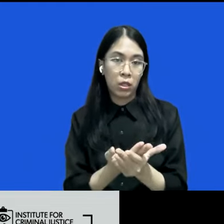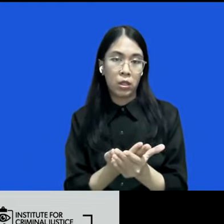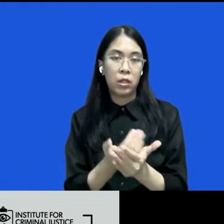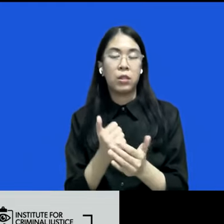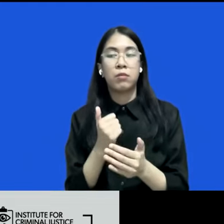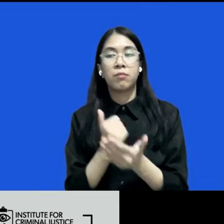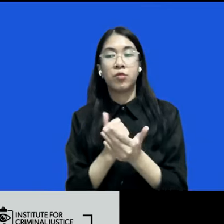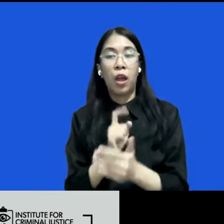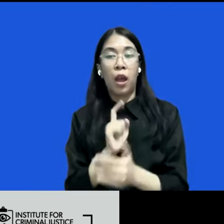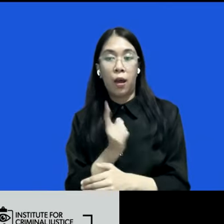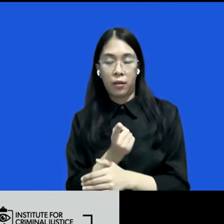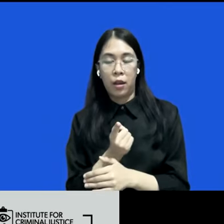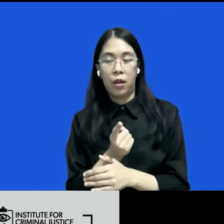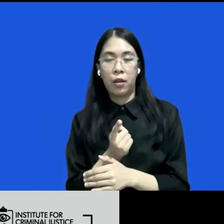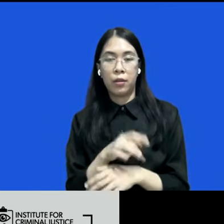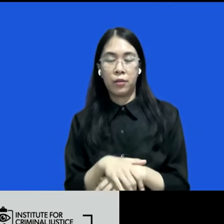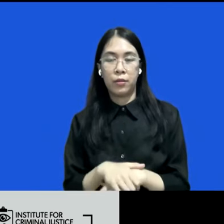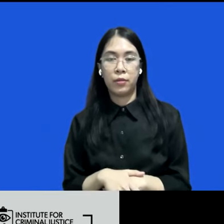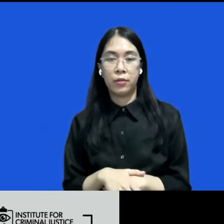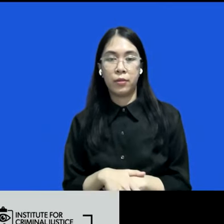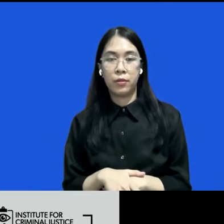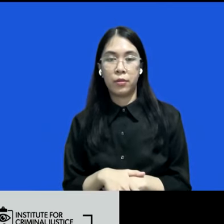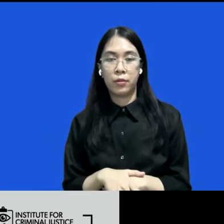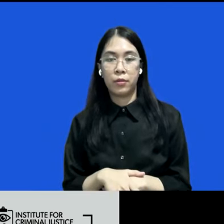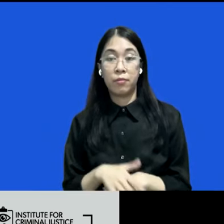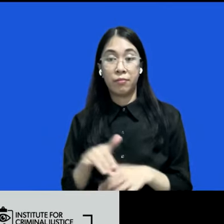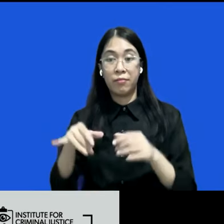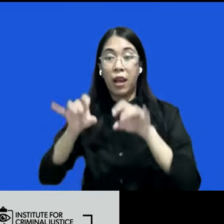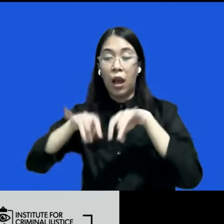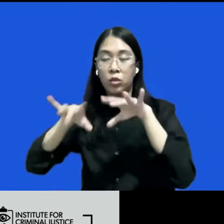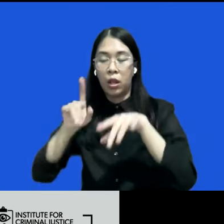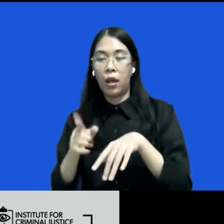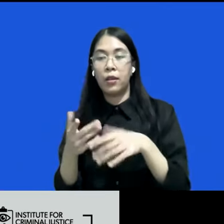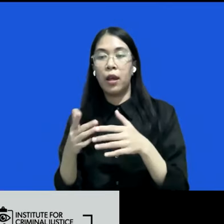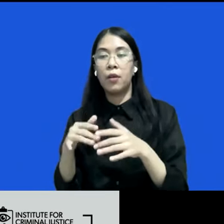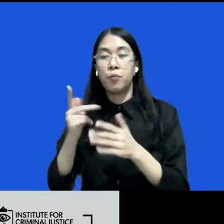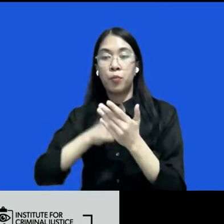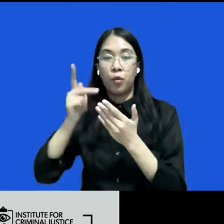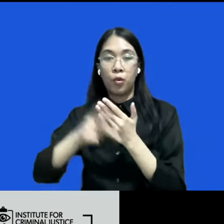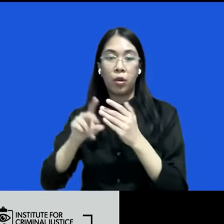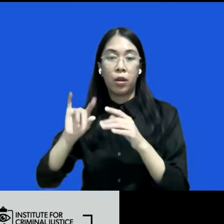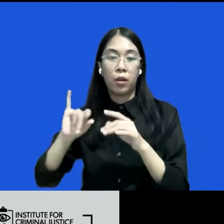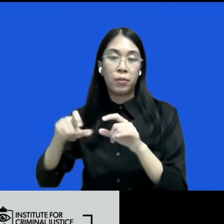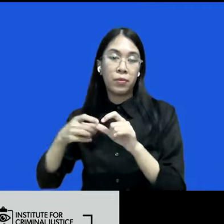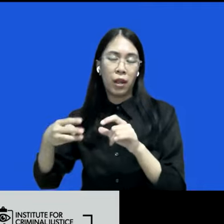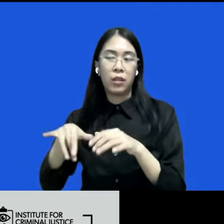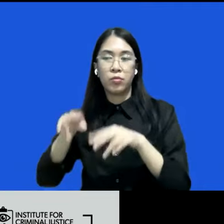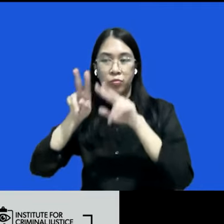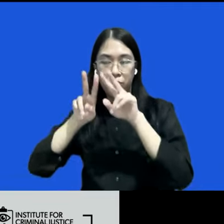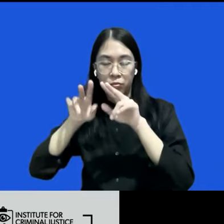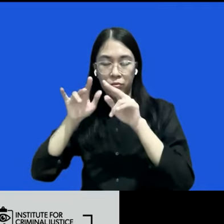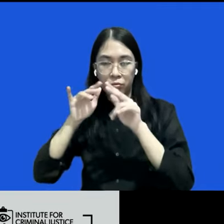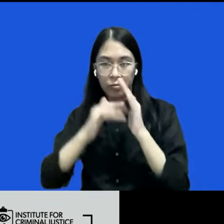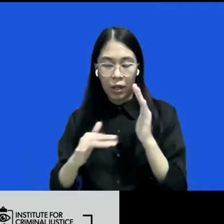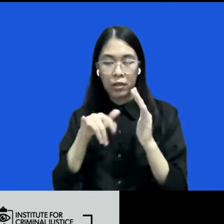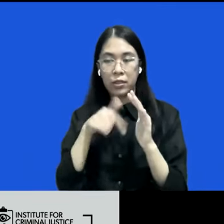ada salah satu di Australia itu ada RISE program dia sering dia mengkaji soal implementasi